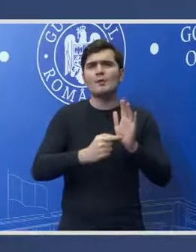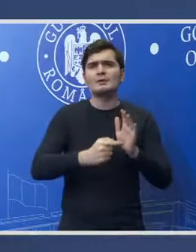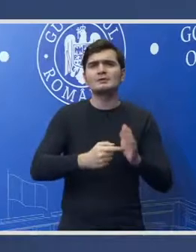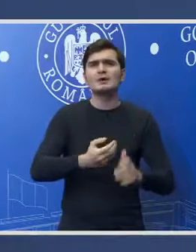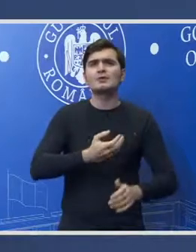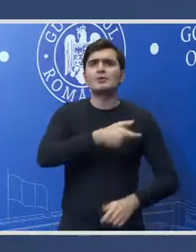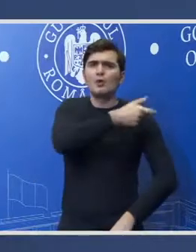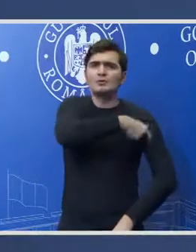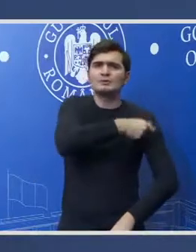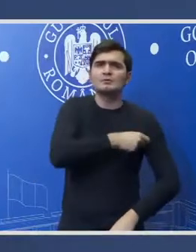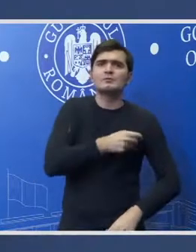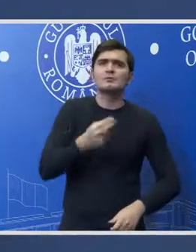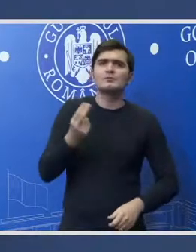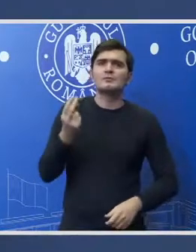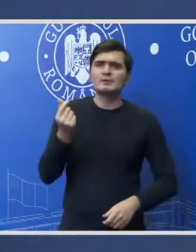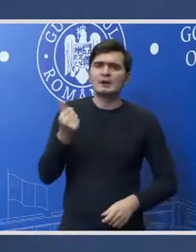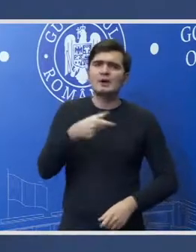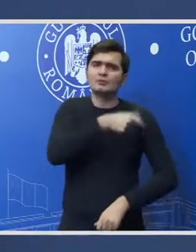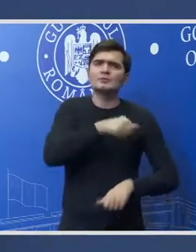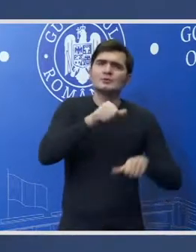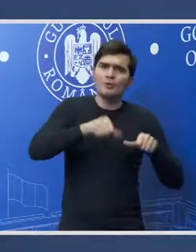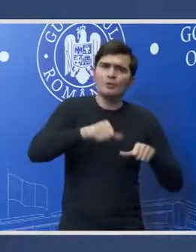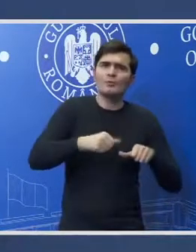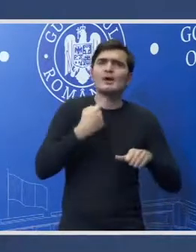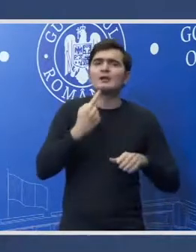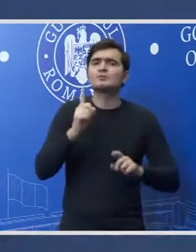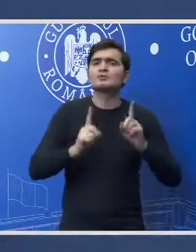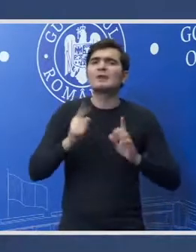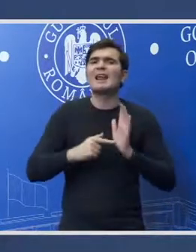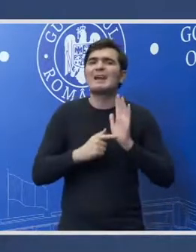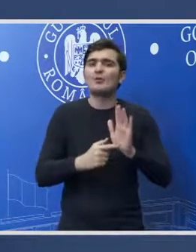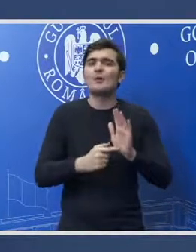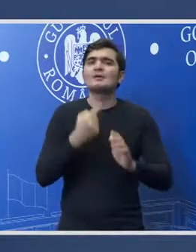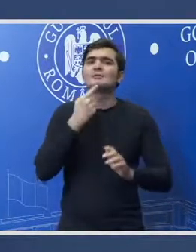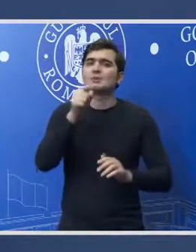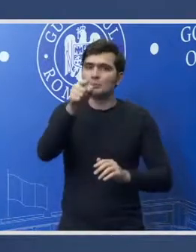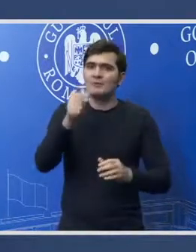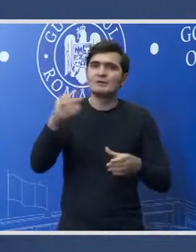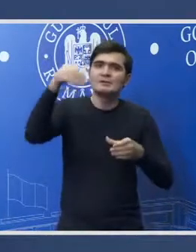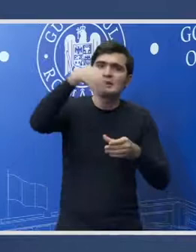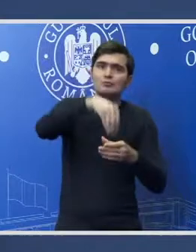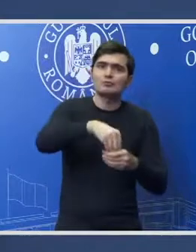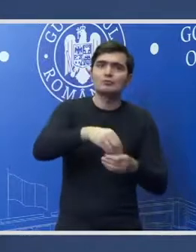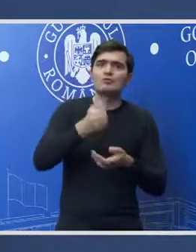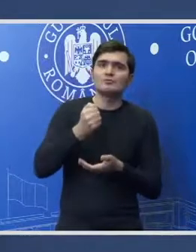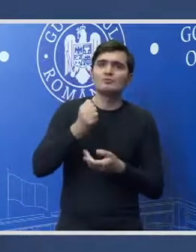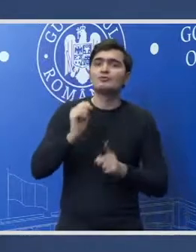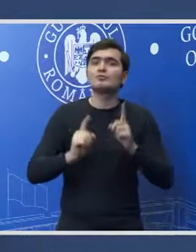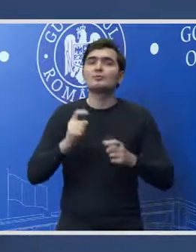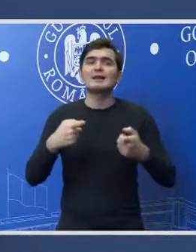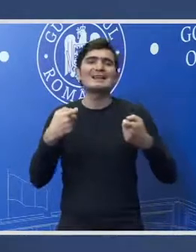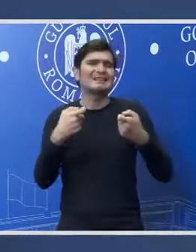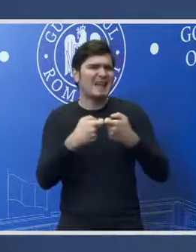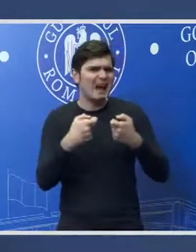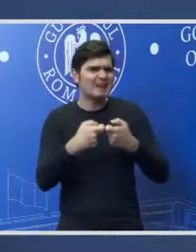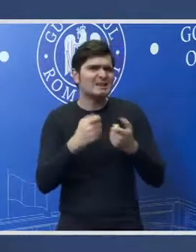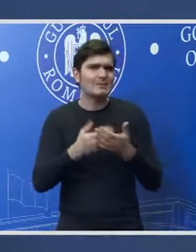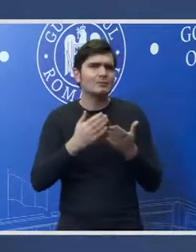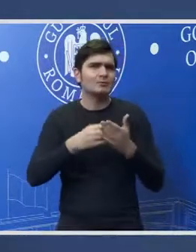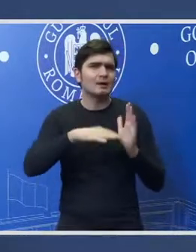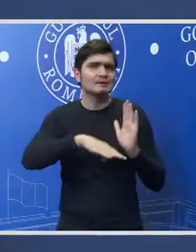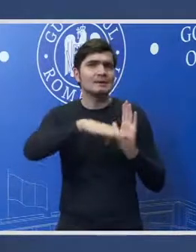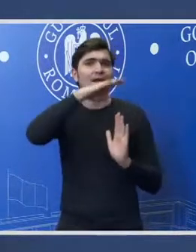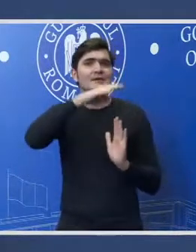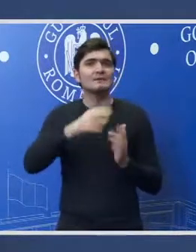Consiliul Fiscal, cei de la Consiliul Economic, din care vă recomand inclusiv introducerea unor taxe, astfel încât să crească